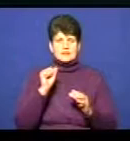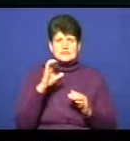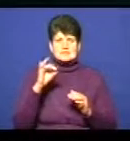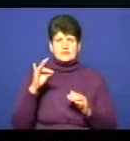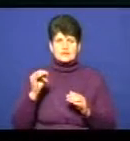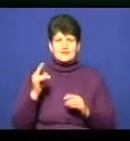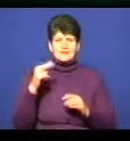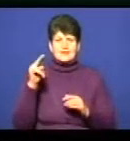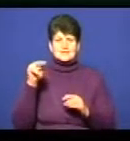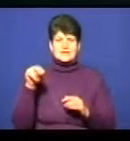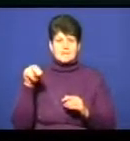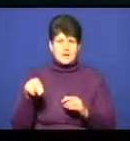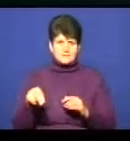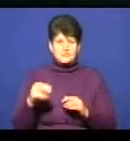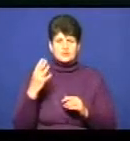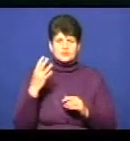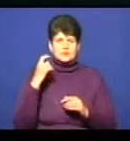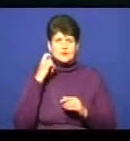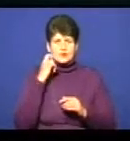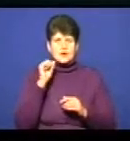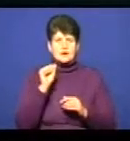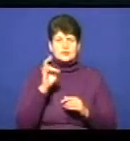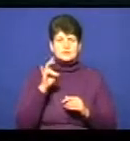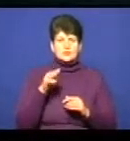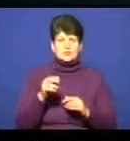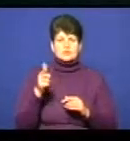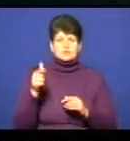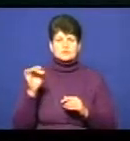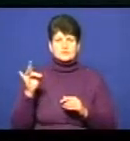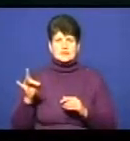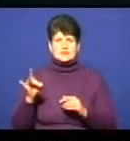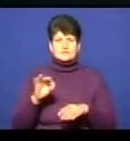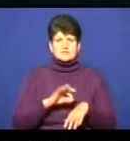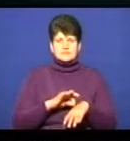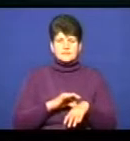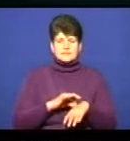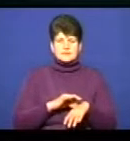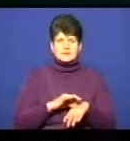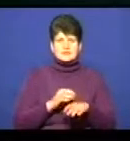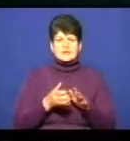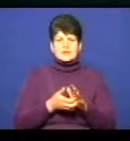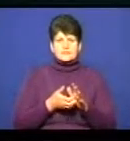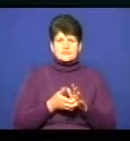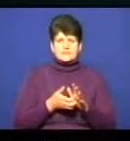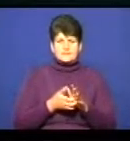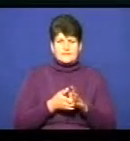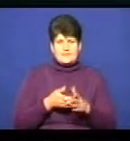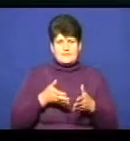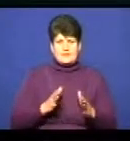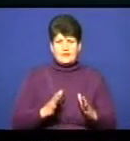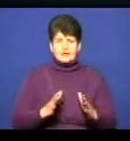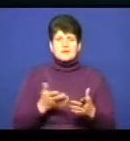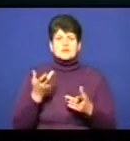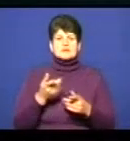діагнозом ДЦП. Чотирирічні Антон і Богдан Гусаруки з діагнозом «глибока недоношеність». За словами Олени